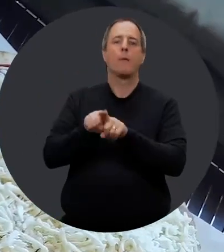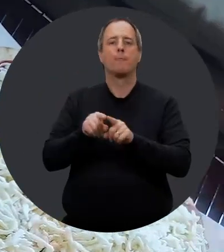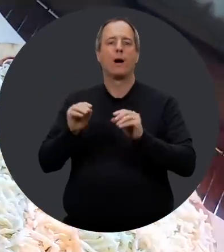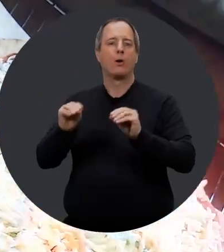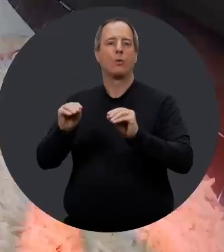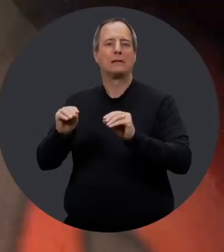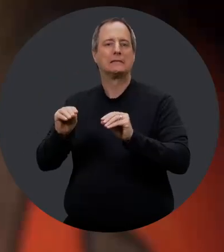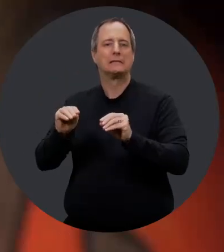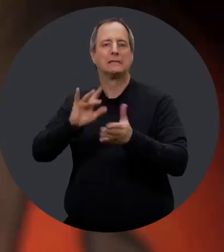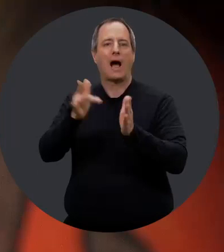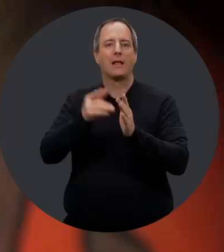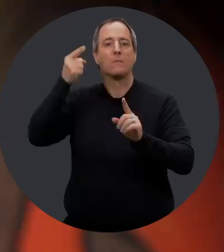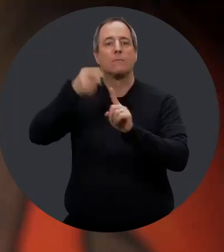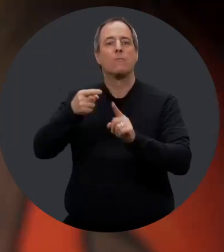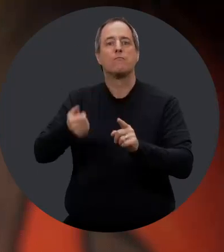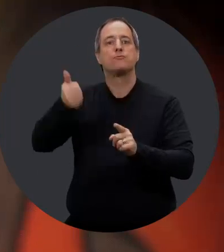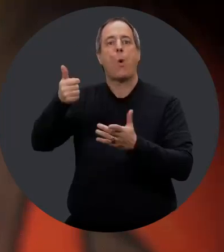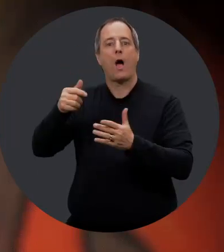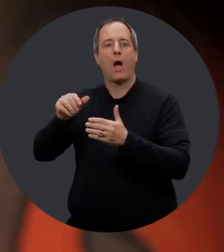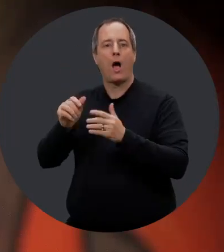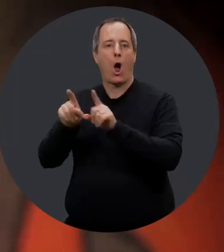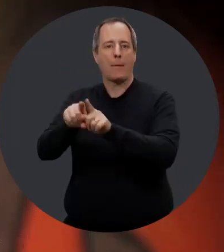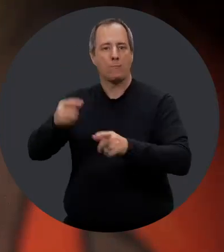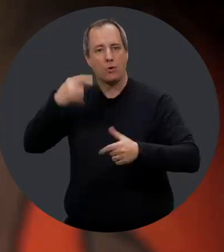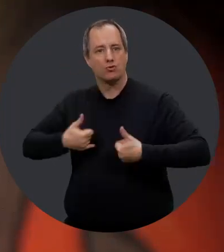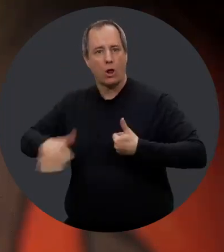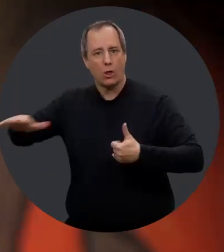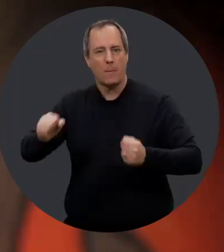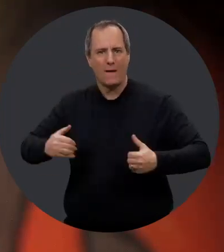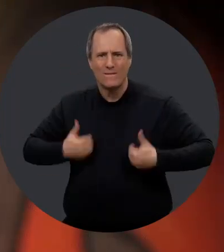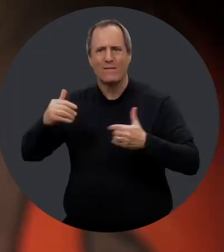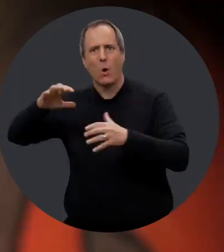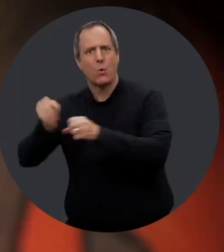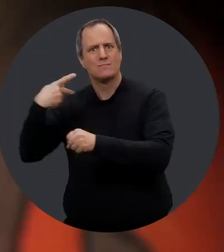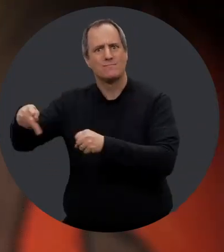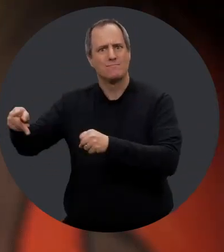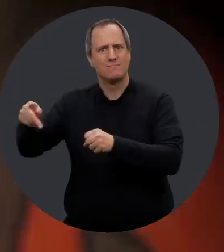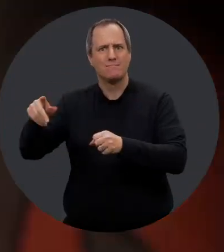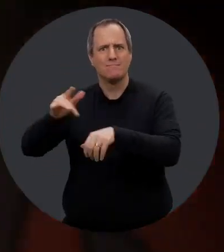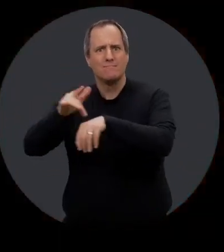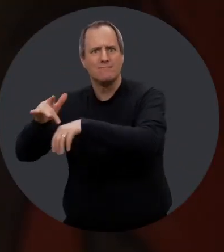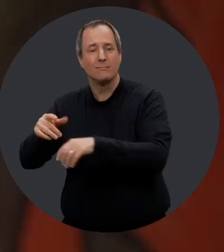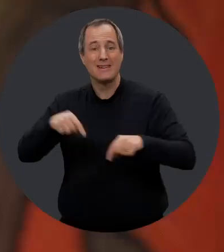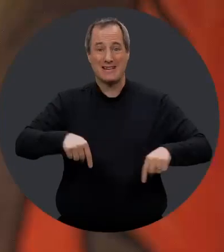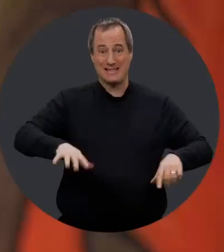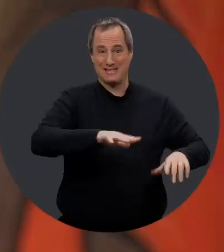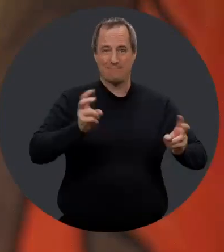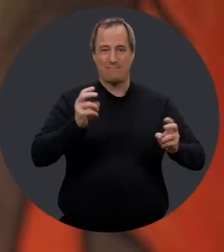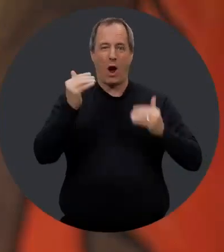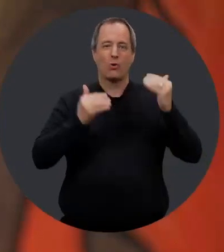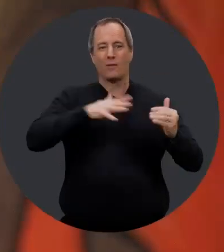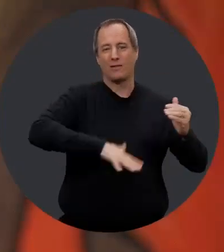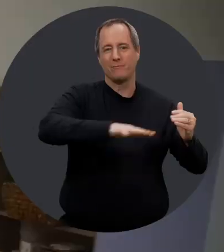Mon rôle comme éducatrice au Centre, ça consiste surtout d'accompagner mes jeunes pour qu'ils puissent vivre des réussites. Et en se retrouvant